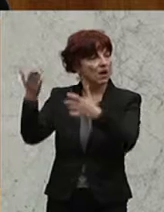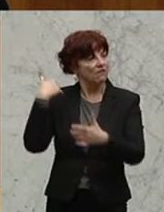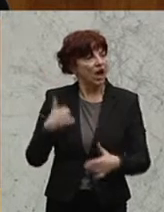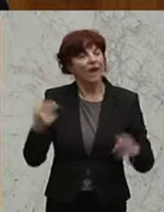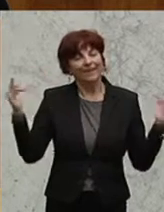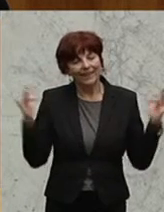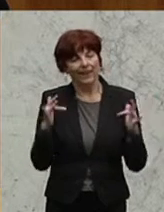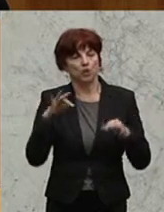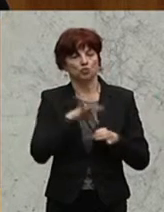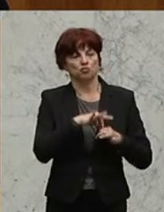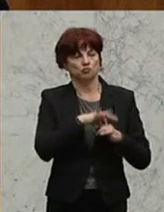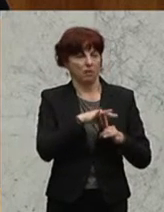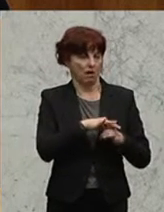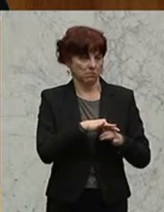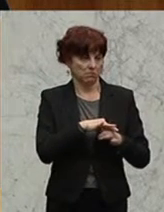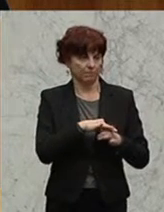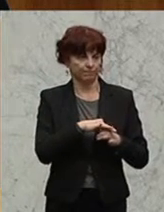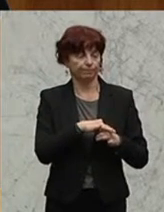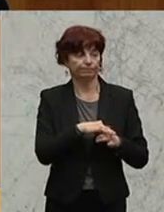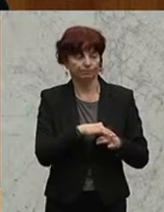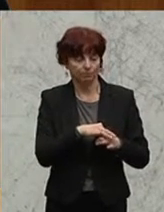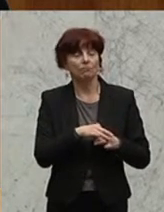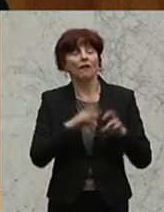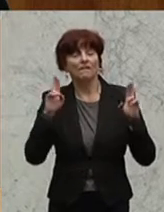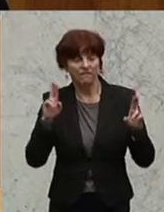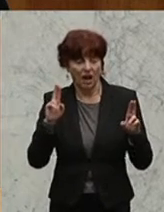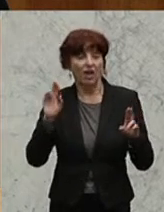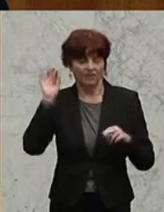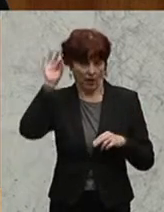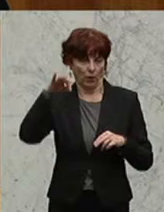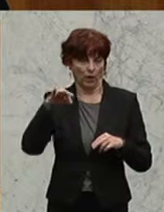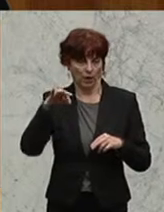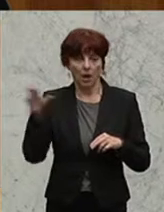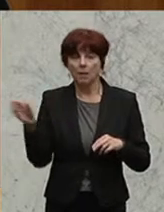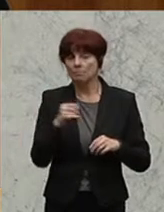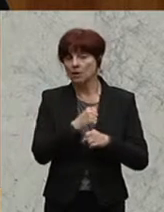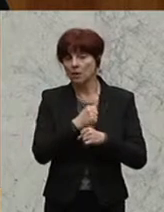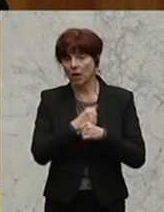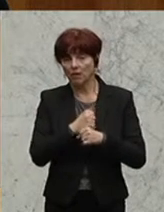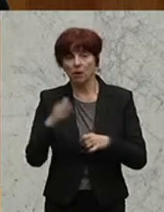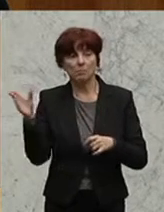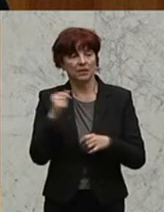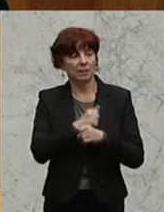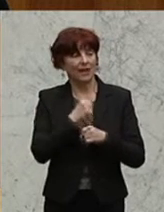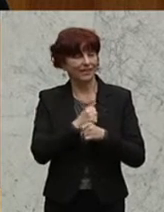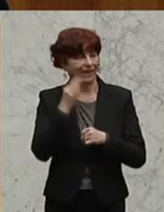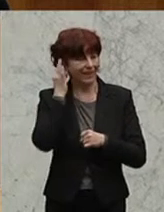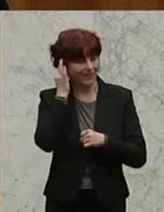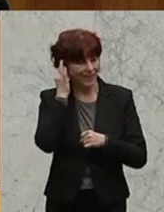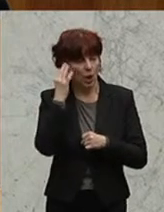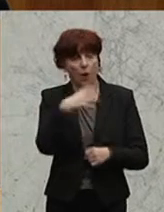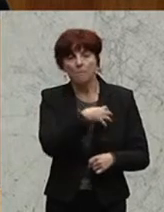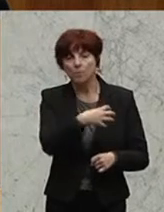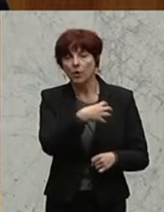protestieren. Es ist de facto überhaupt traurig, dass die Mitarbeiter und Mitarbeiterinnen, dass Bürgerinnen und Bürger